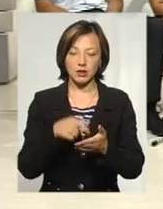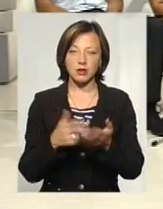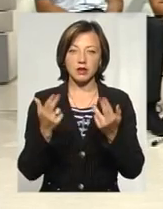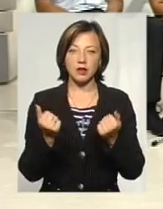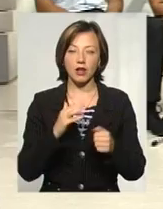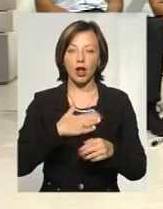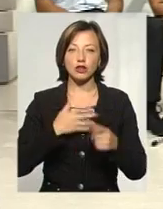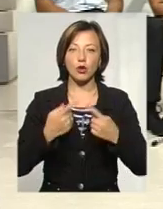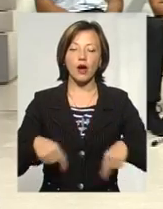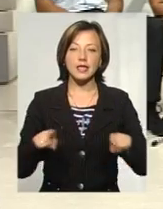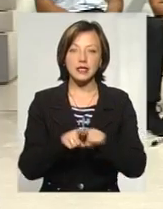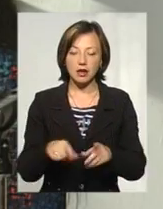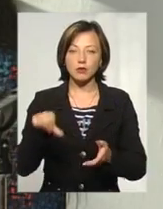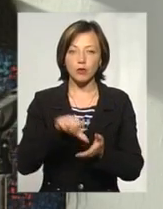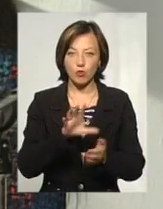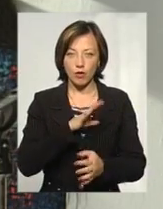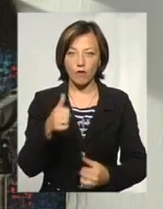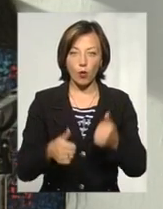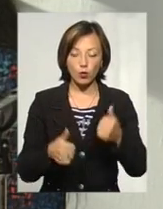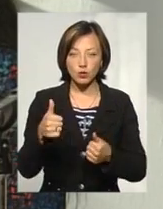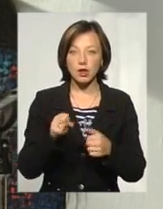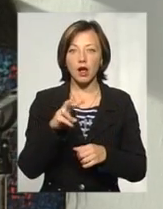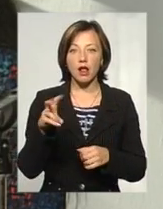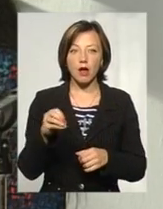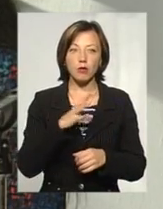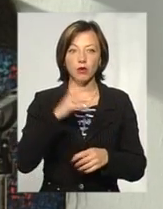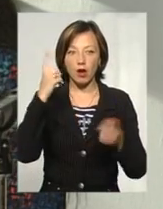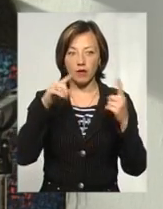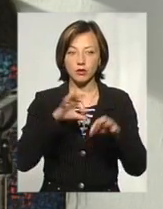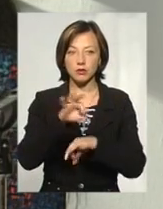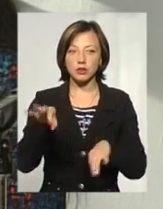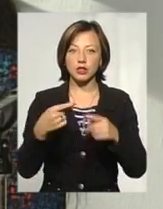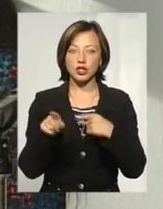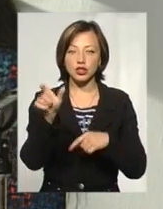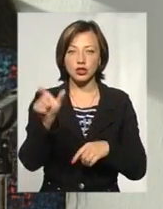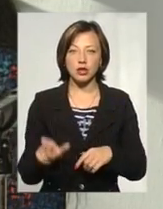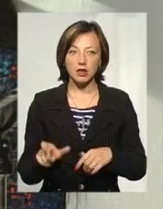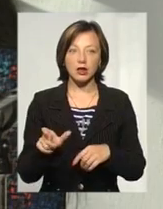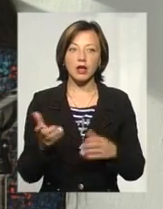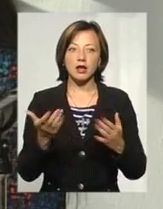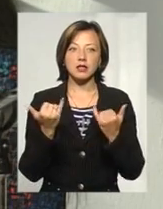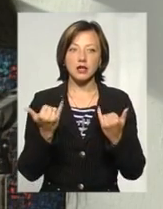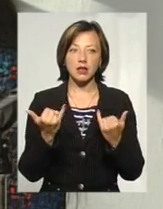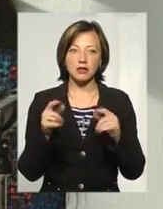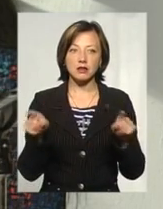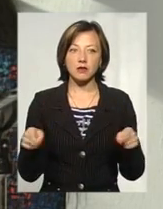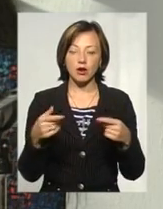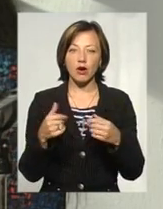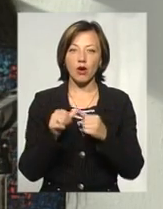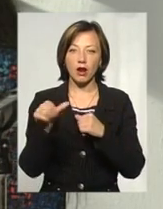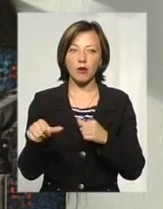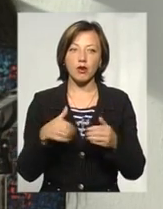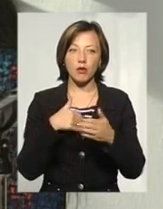«Счастливе материнство» брало участь у конкурсі. Ось, але була автор проєкту інша, який зараз створений окремо громадською